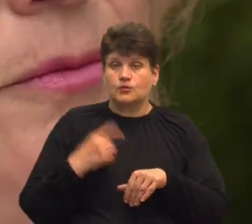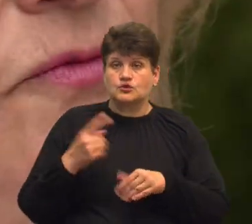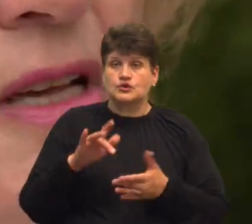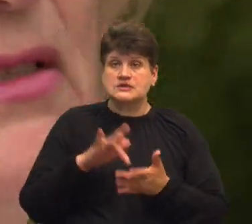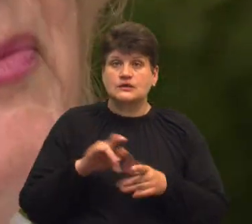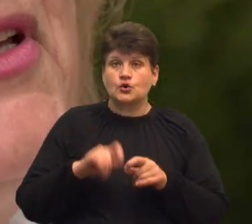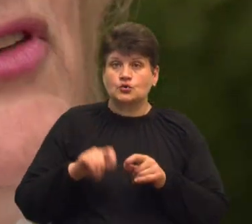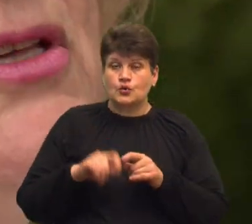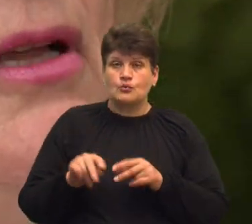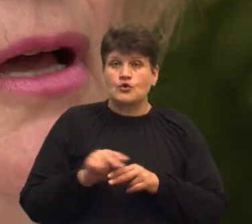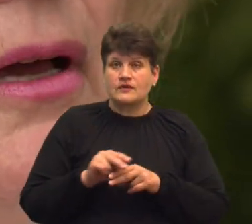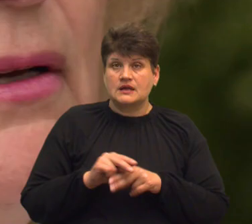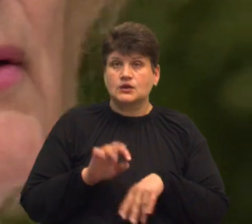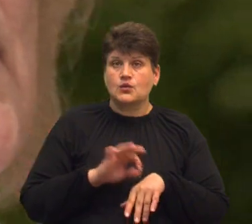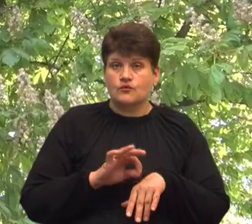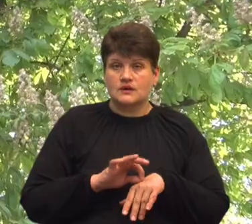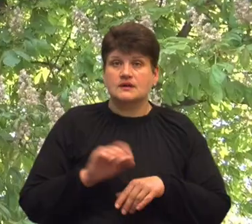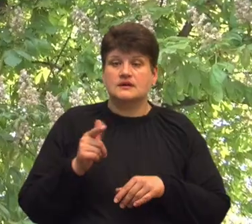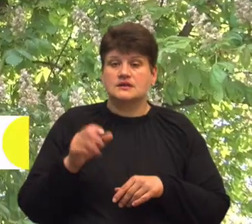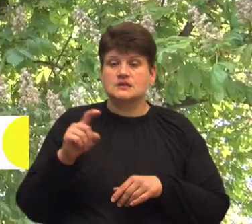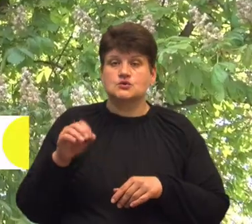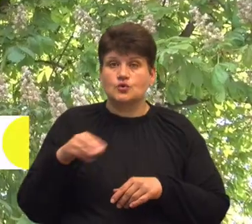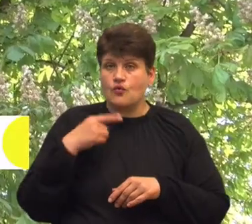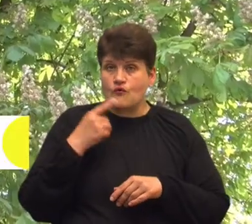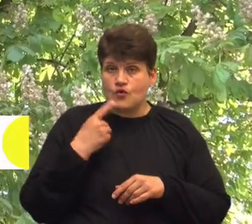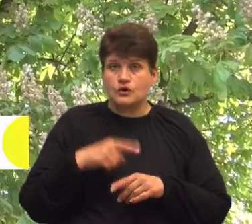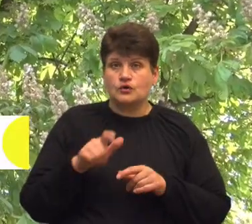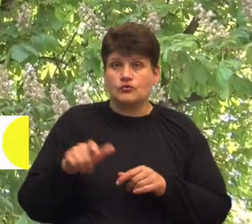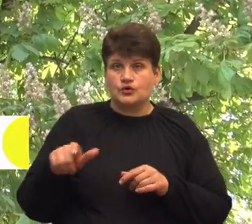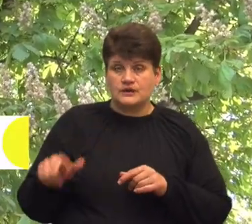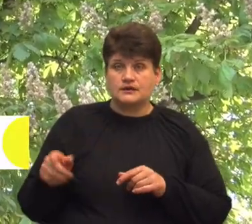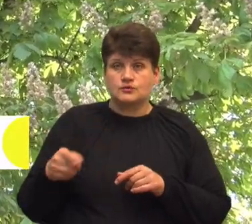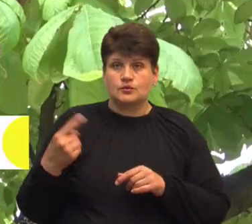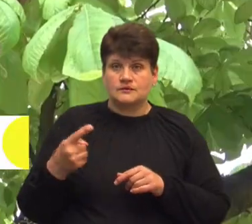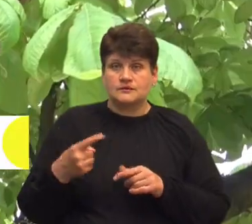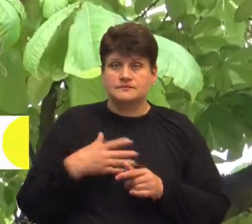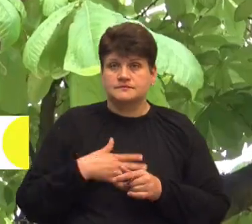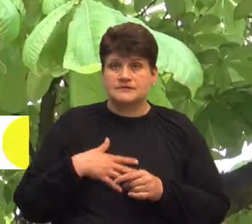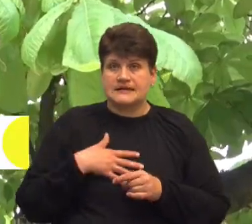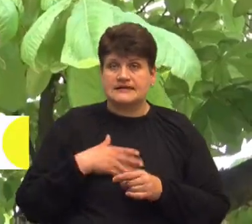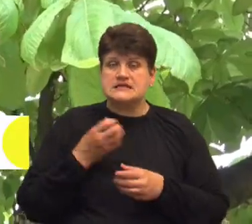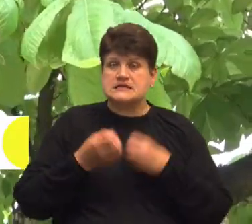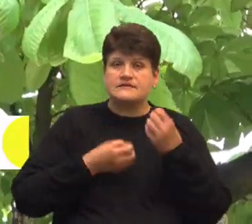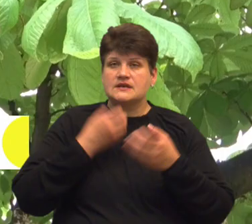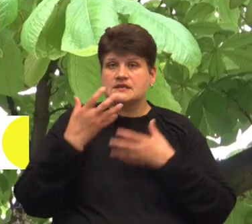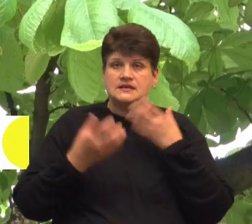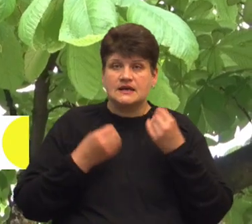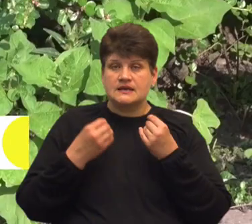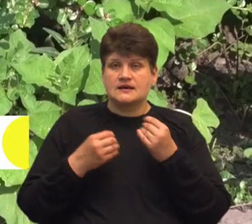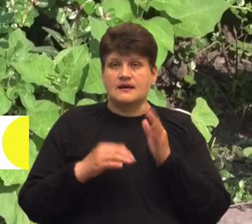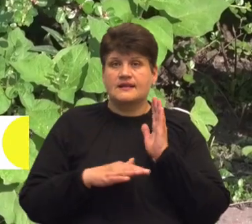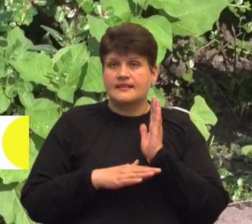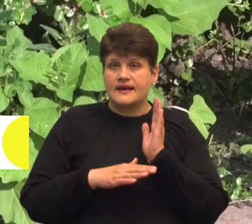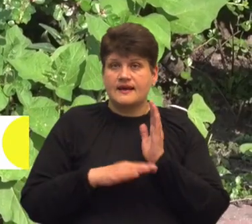контролю і профілактики хвороб Галина Зод розповідає, жителів Тернопільщини алергії начастіше турбують через цвітіння дерев і трав. Щоб берегтися від